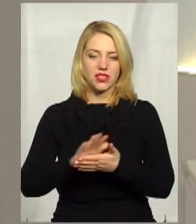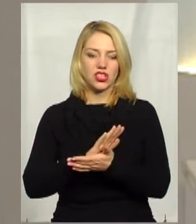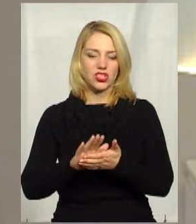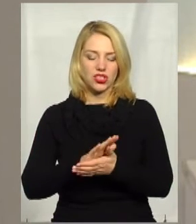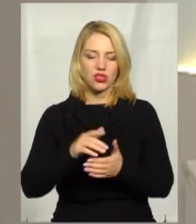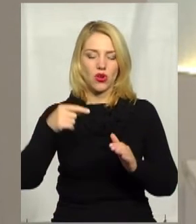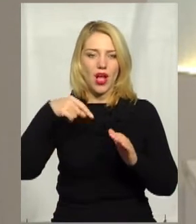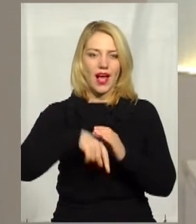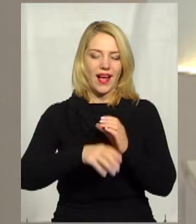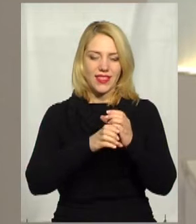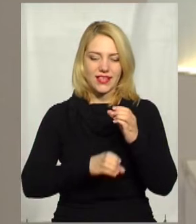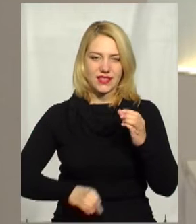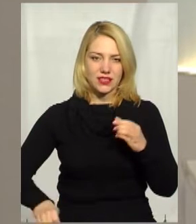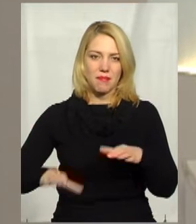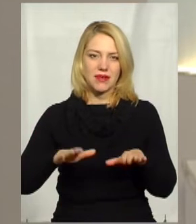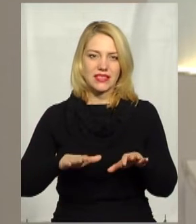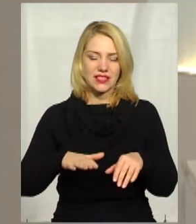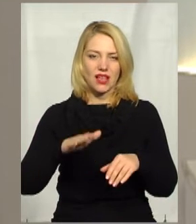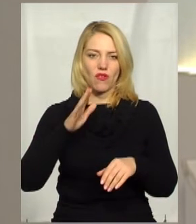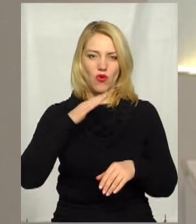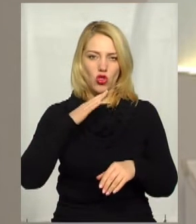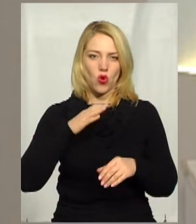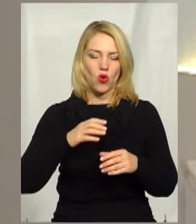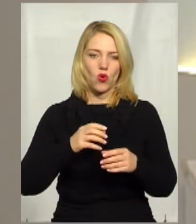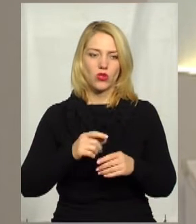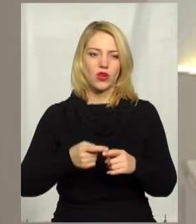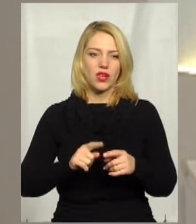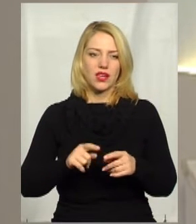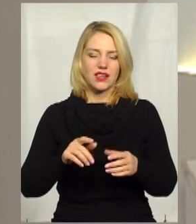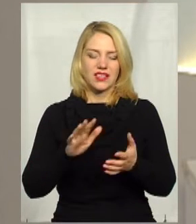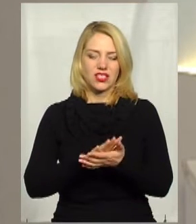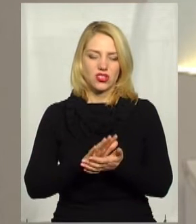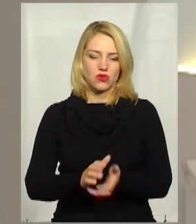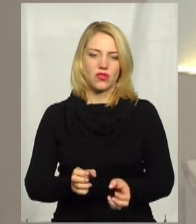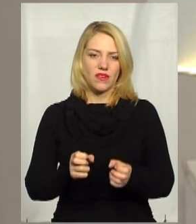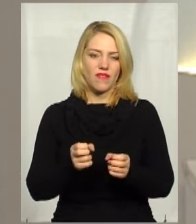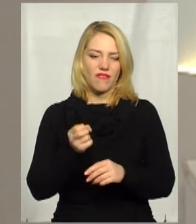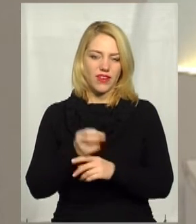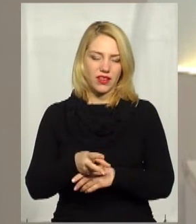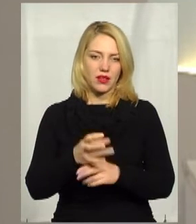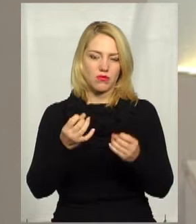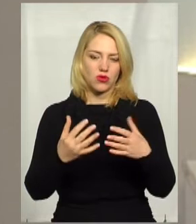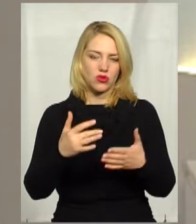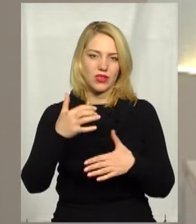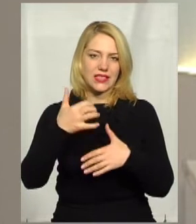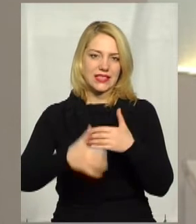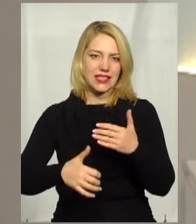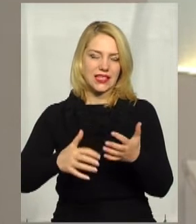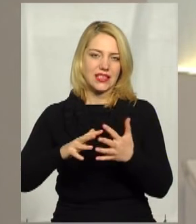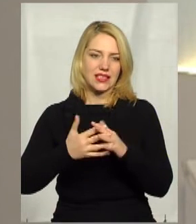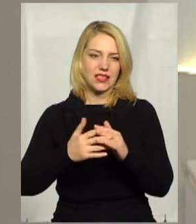труб місцевого водогону нечистоти злили просто посеред села. Про це Суспільному розповіла